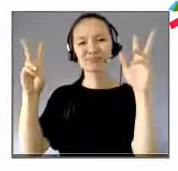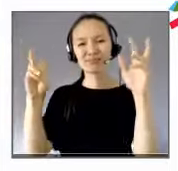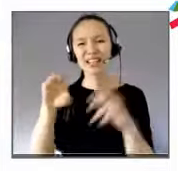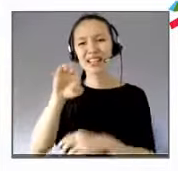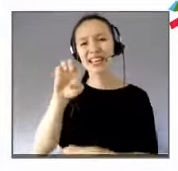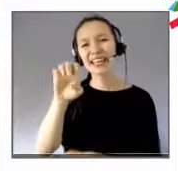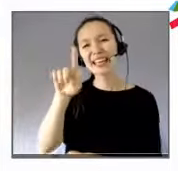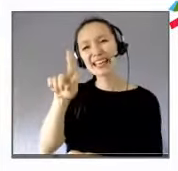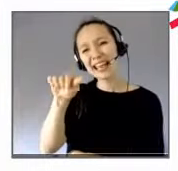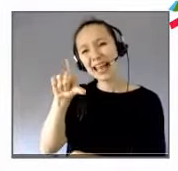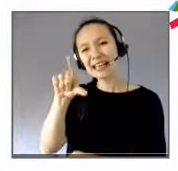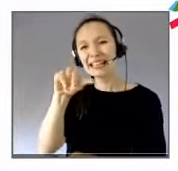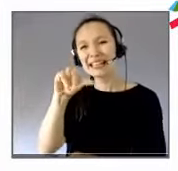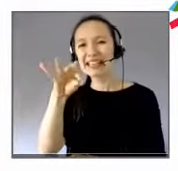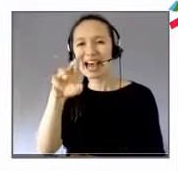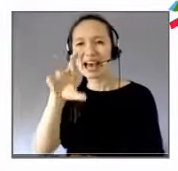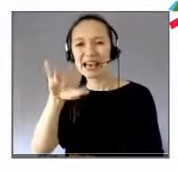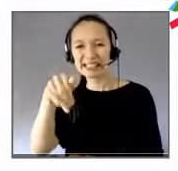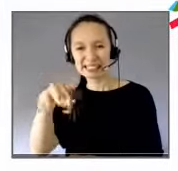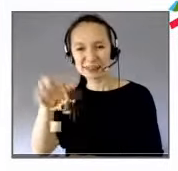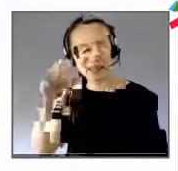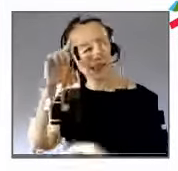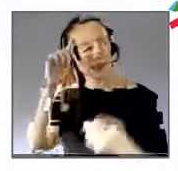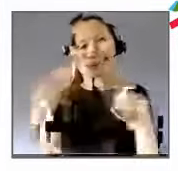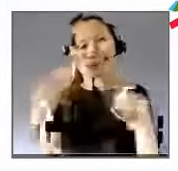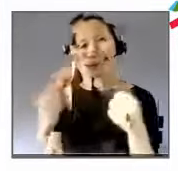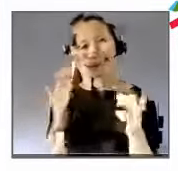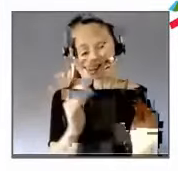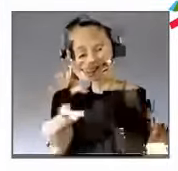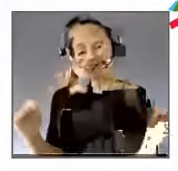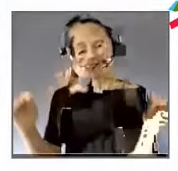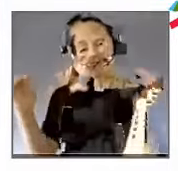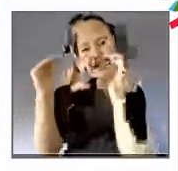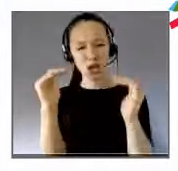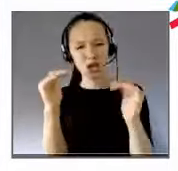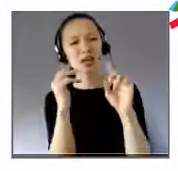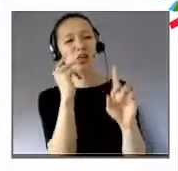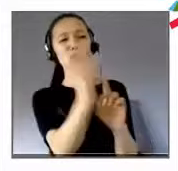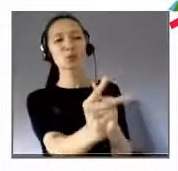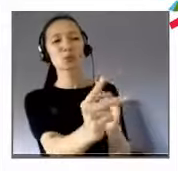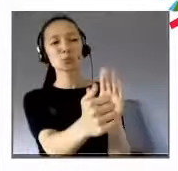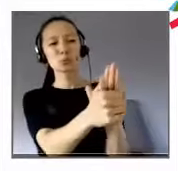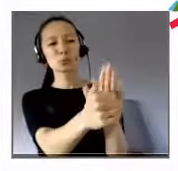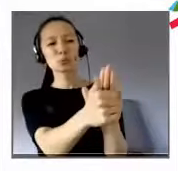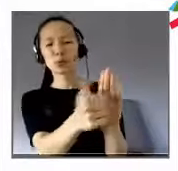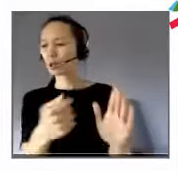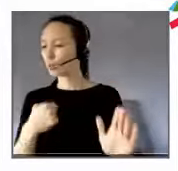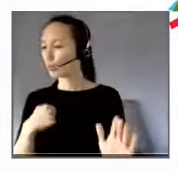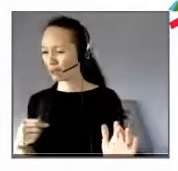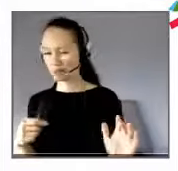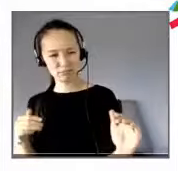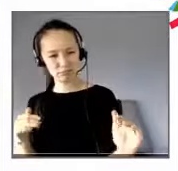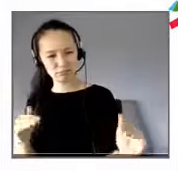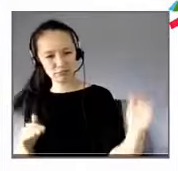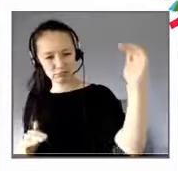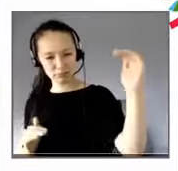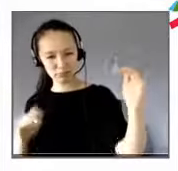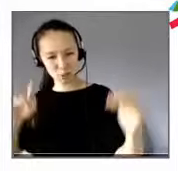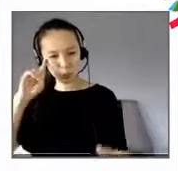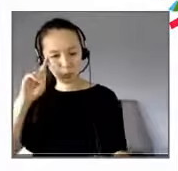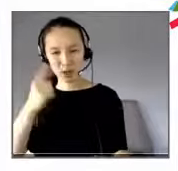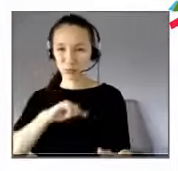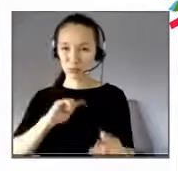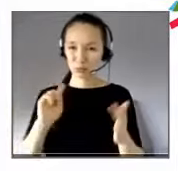'égalitarisme vise à l'équivalence. Pourquoi votre fonction vaudrait plus que la mienne puisqu'on est égaux en droit ? Donc c'est un raisonnement qu'on peut très bien